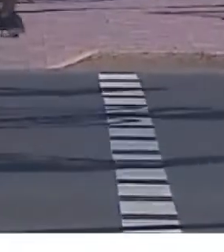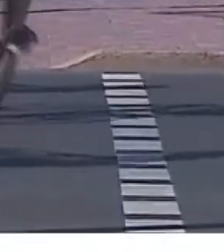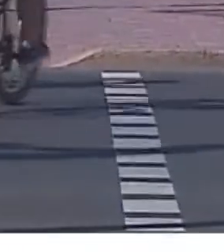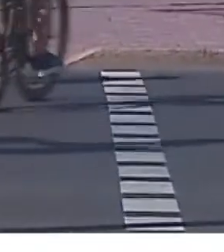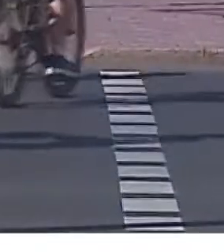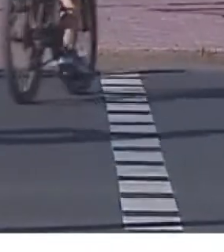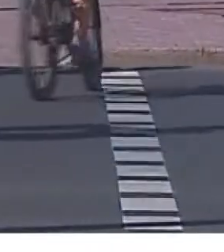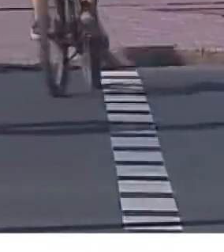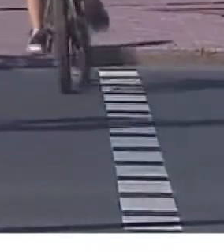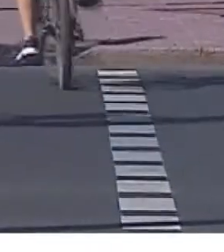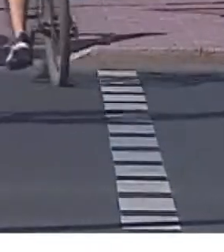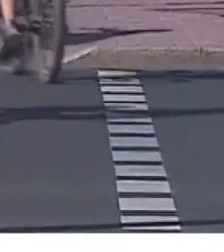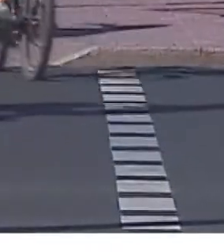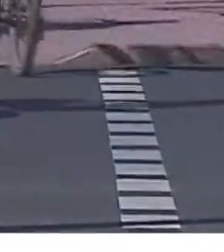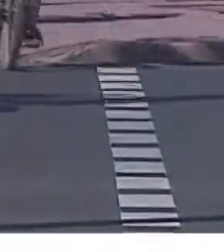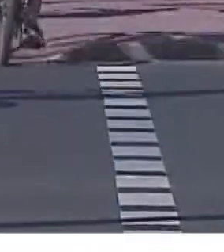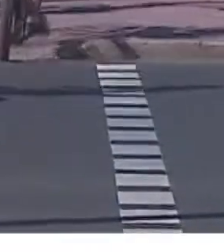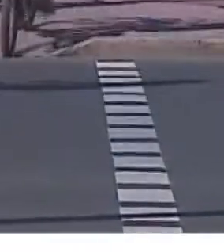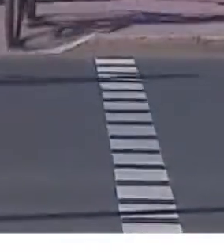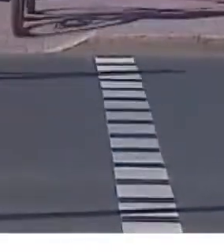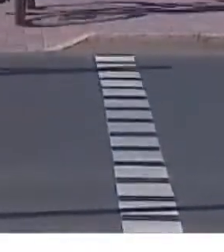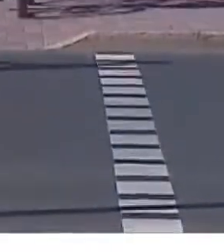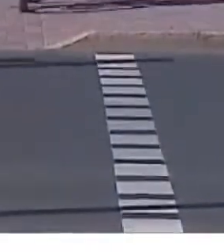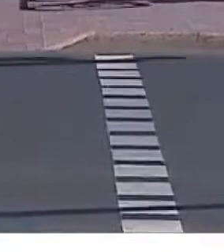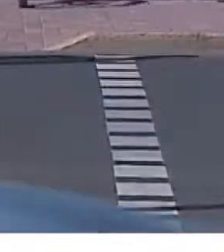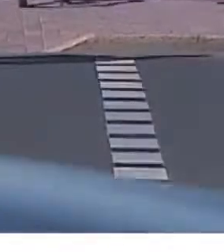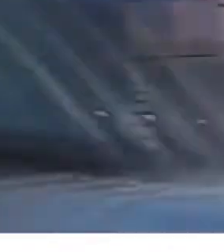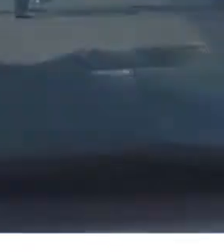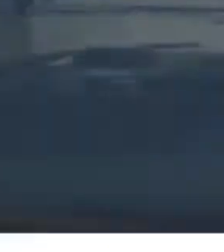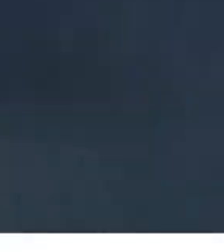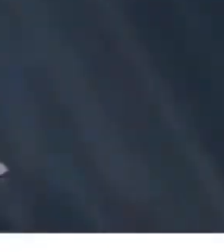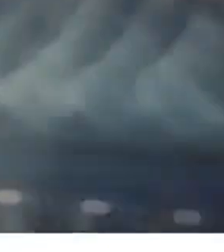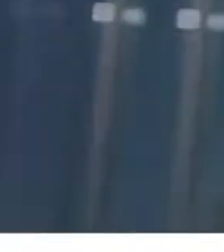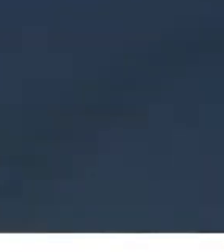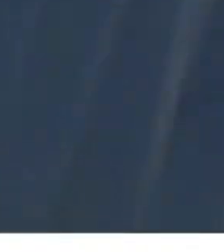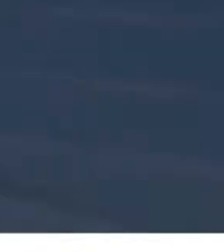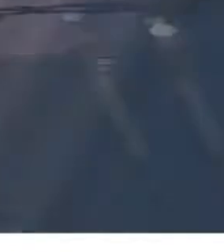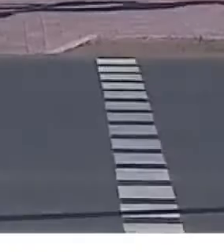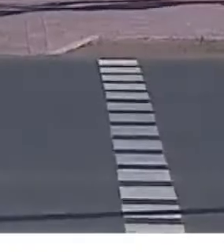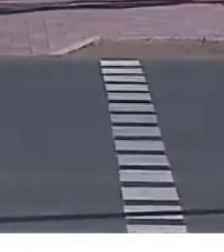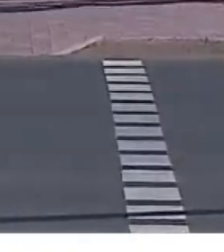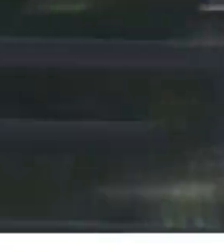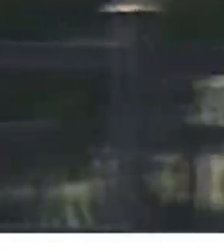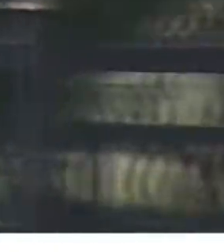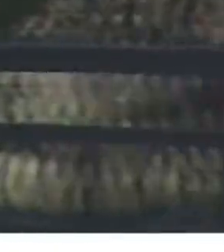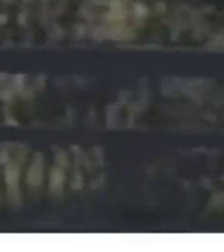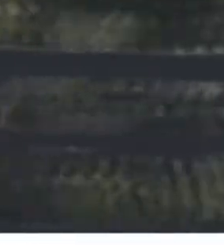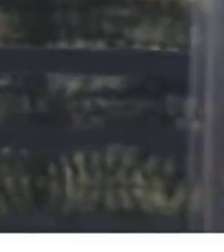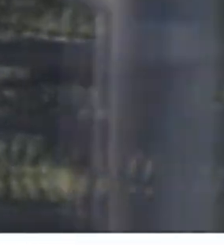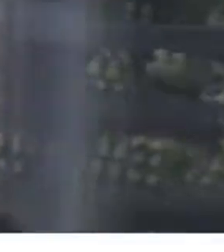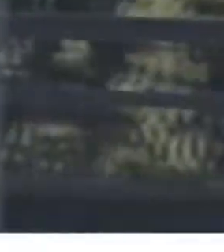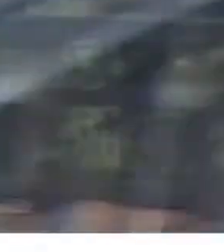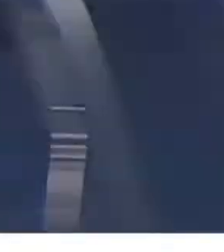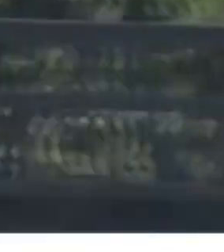экономики, создания рабочих мест, активизации малого и среднего бизнеса. Все это вошло в предвыборную программу партии и станет локомотивом